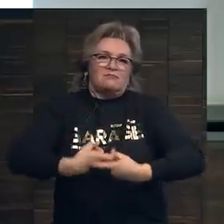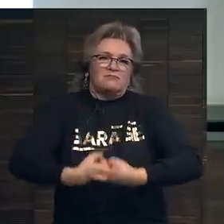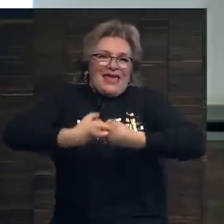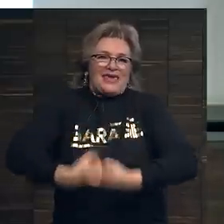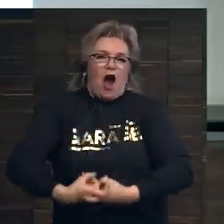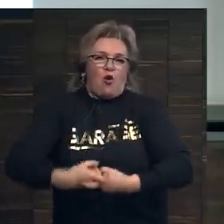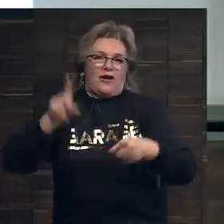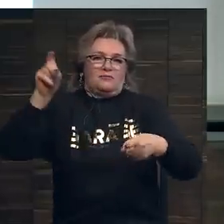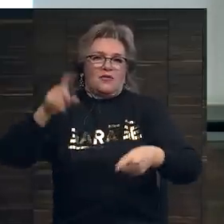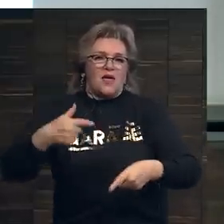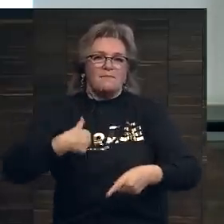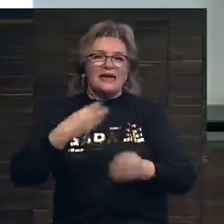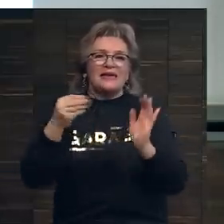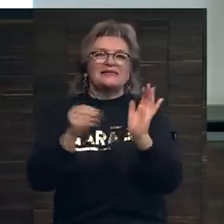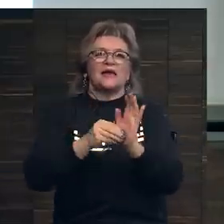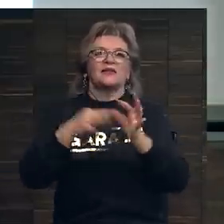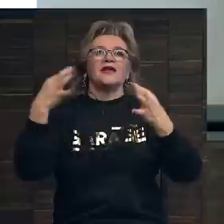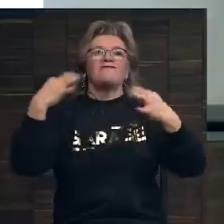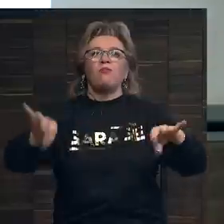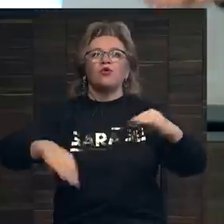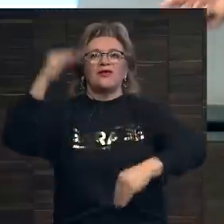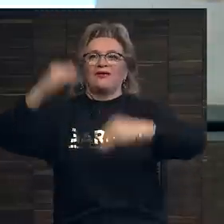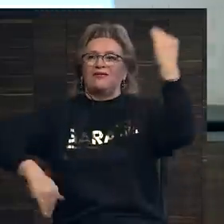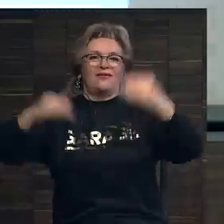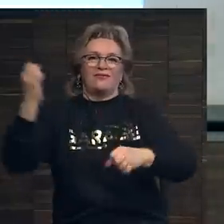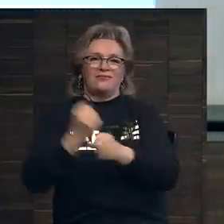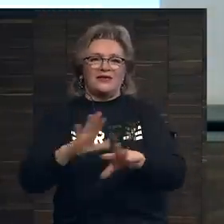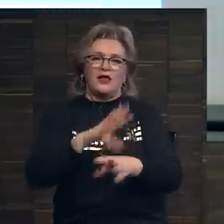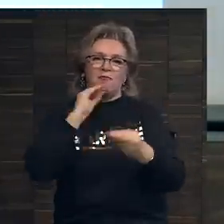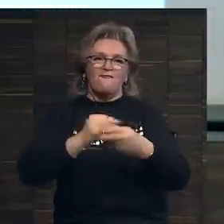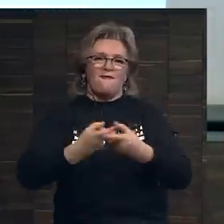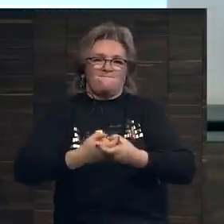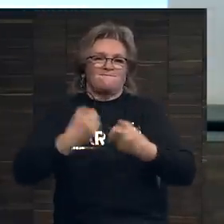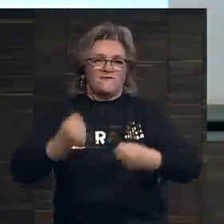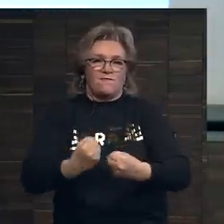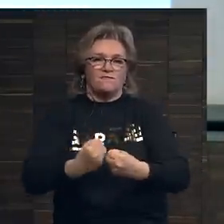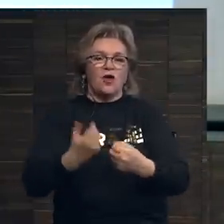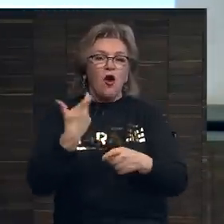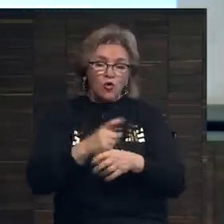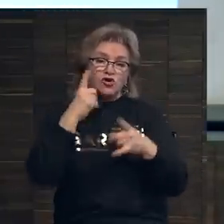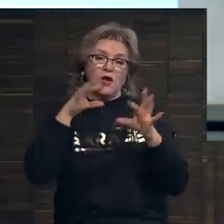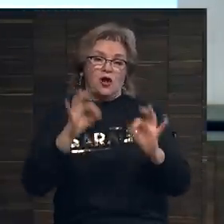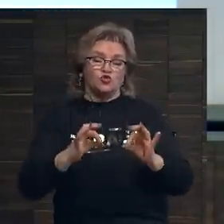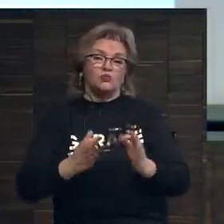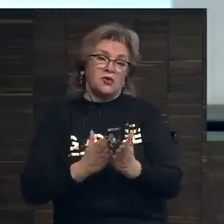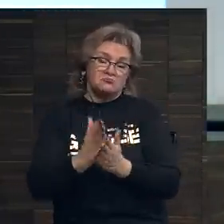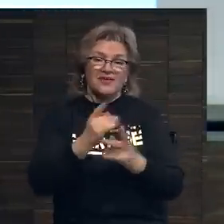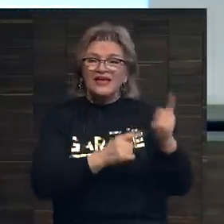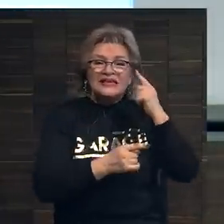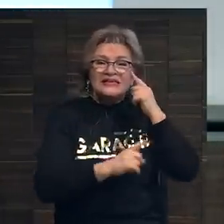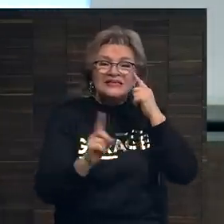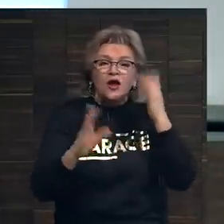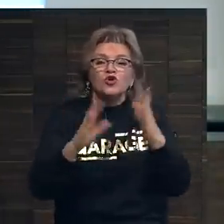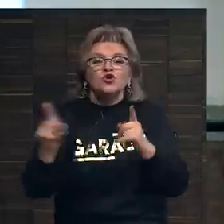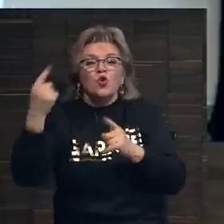Мы не отпускаем цены в свободное плавание. Понятно? То есть очень разумный поступок, разумная стратегия. Я не знаю, что об этом